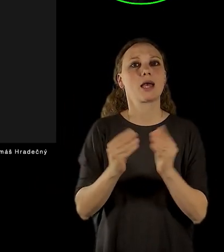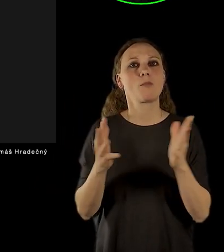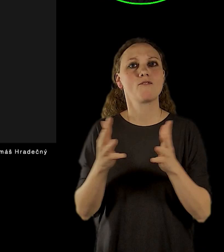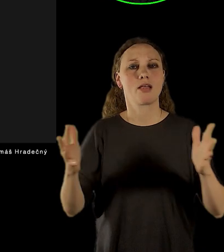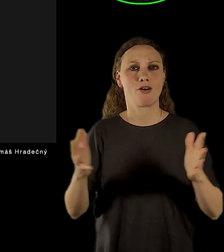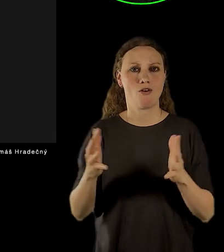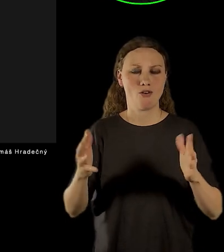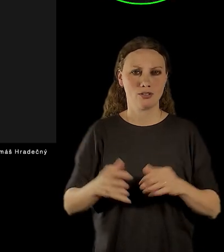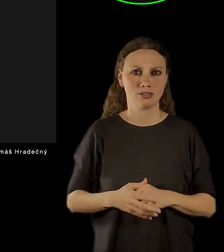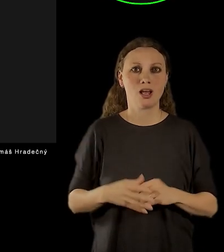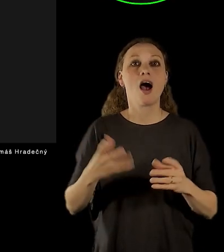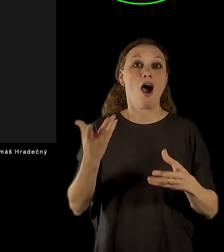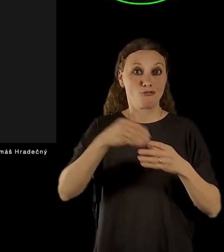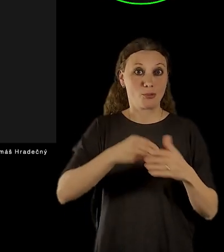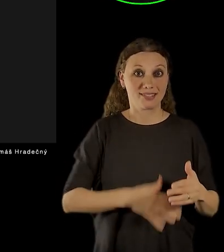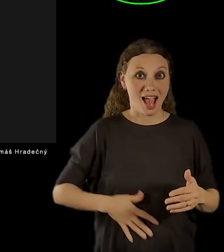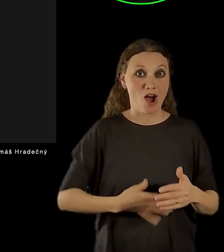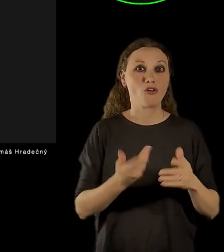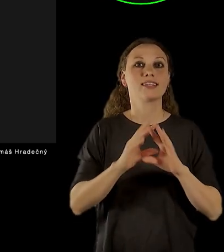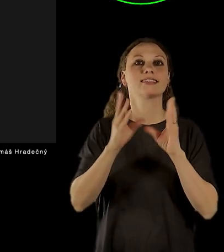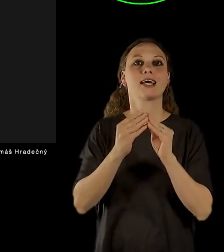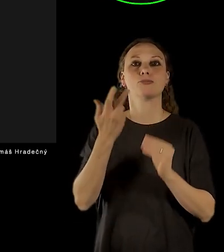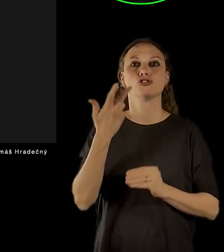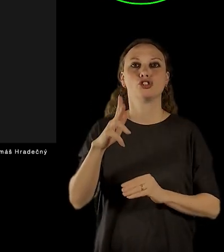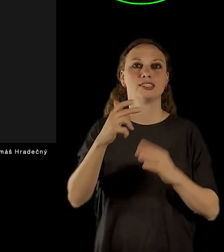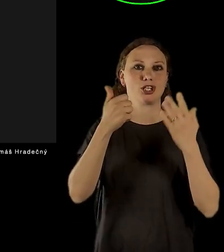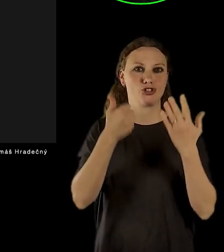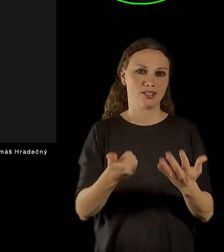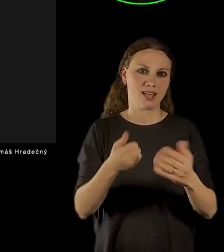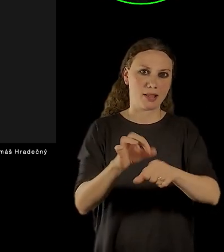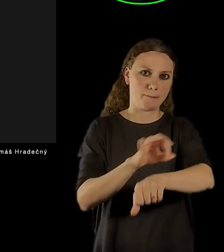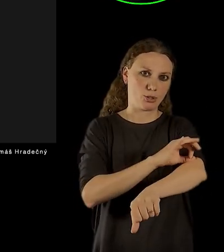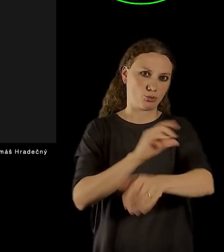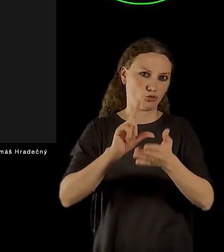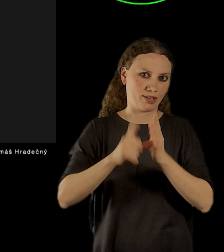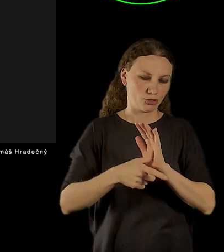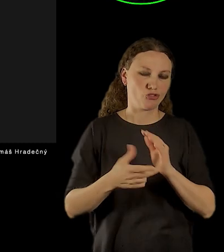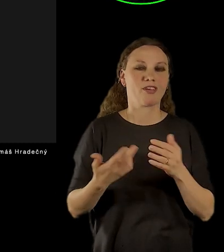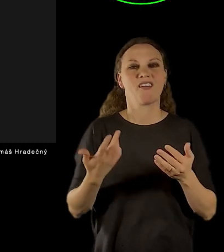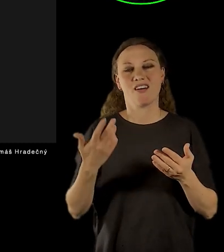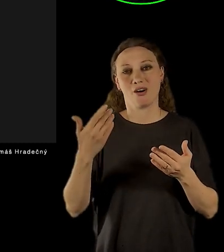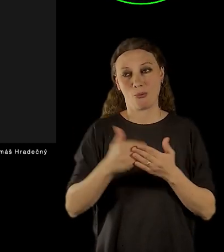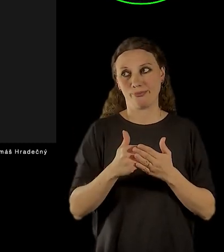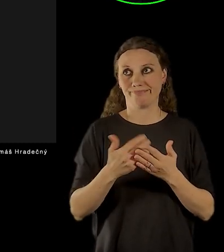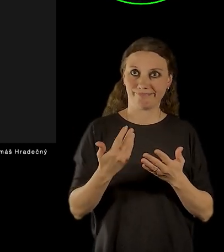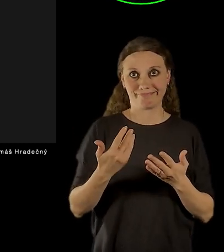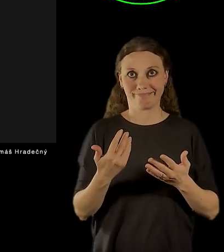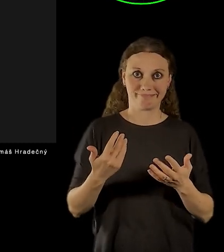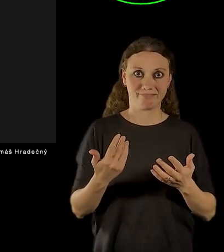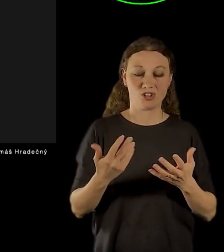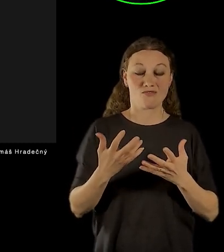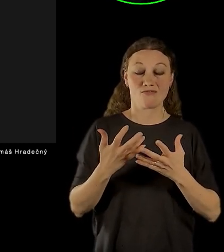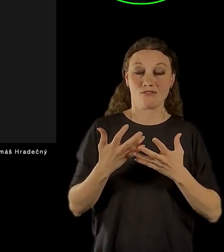včetně toalet, má 360 metrů čtverečních. Takže si představte, jaký je to